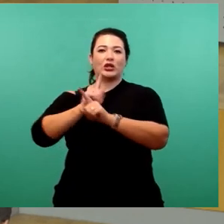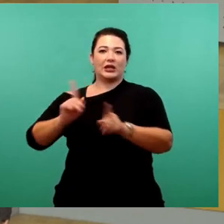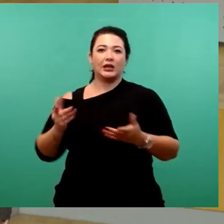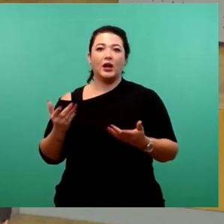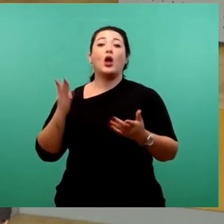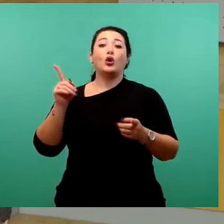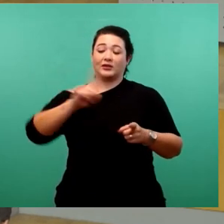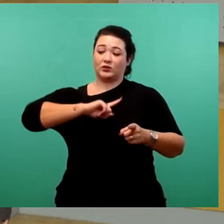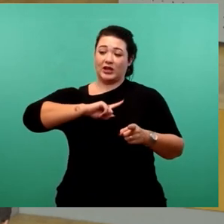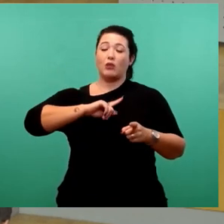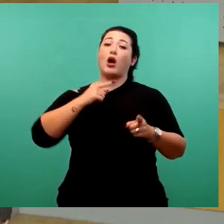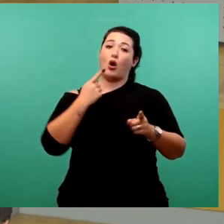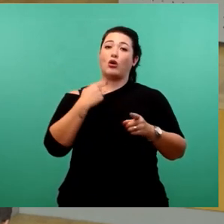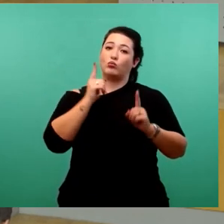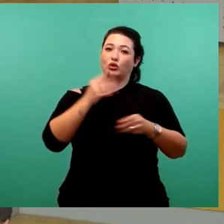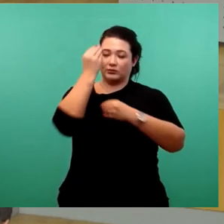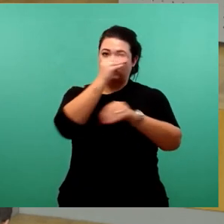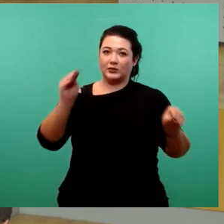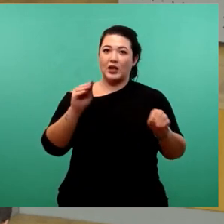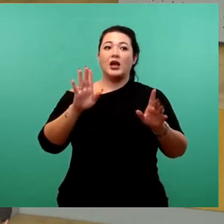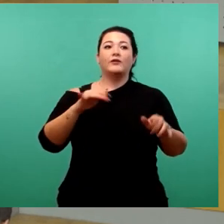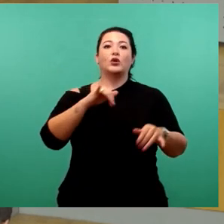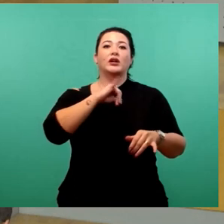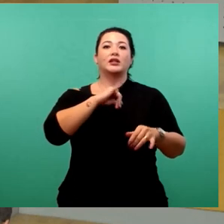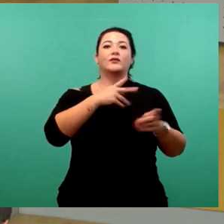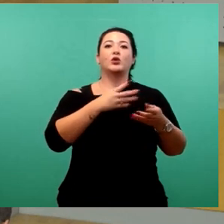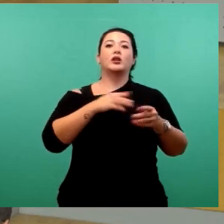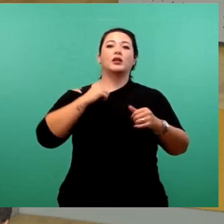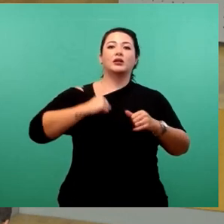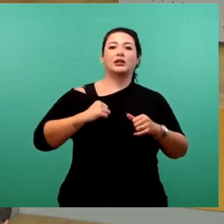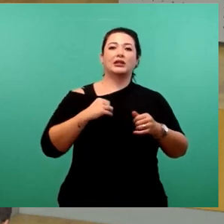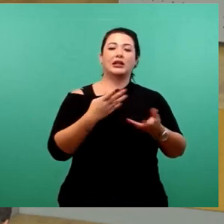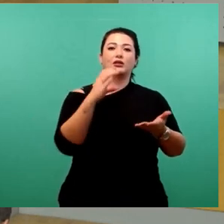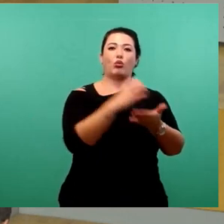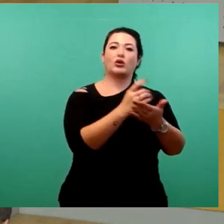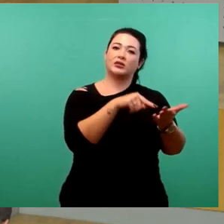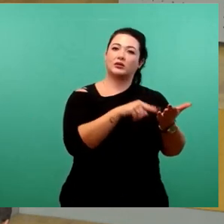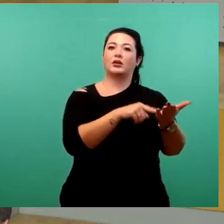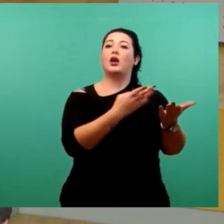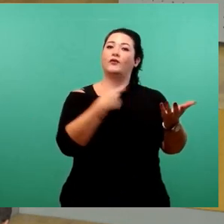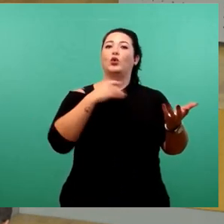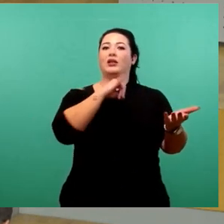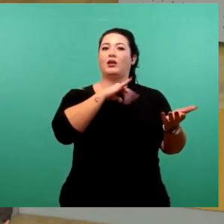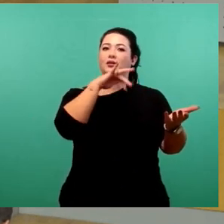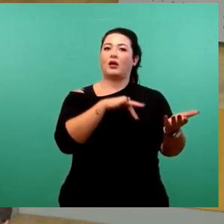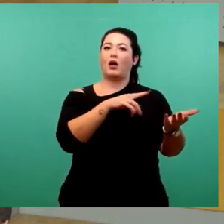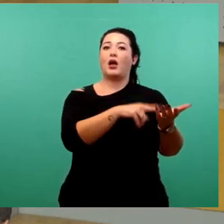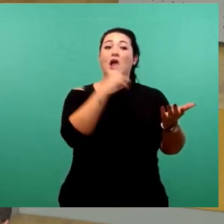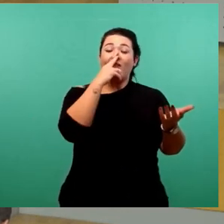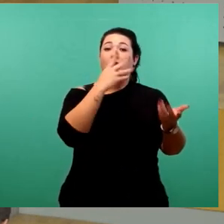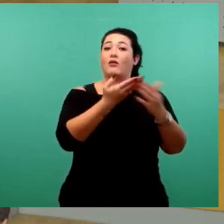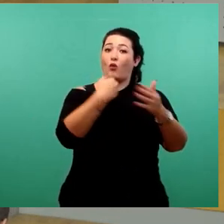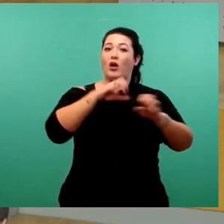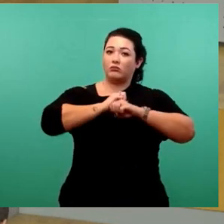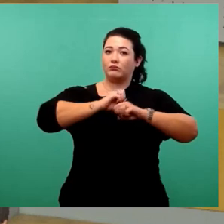hinweisen, dass ich durchaus ein Interesse an den Dienstposten des Beigeordneten für Wirtschaft, Digitalisierung, Personal und Sicherheit gehabt hätte, wenn diese ausgeschrieben worden wäre.